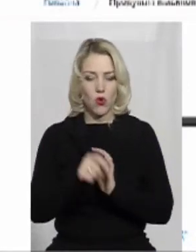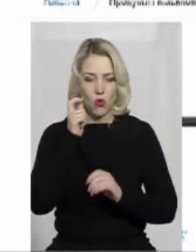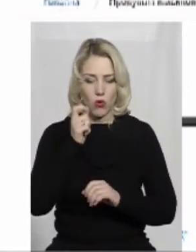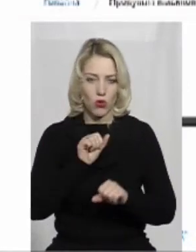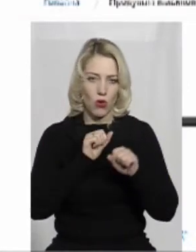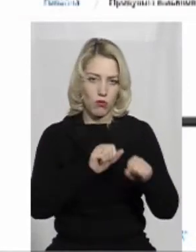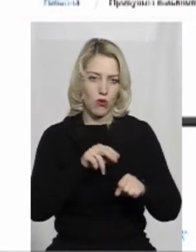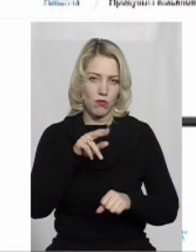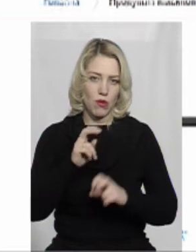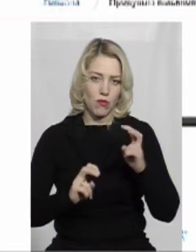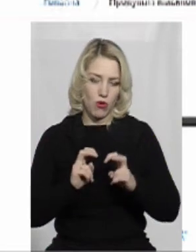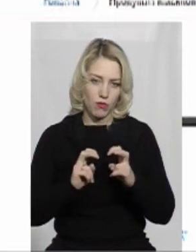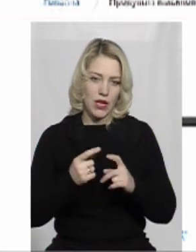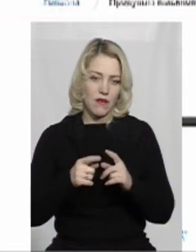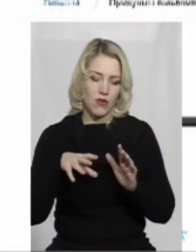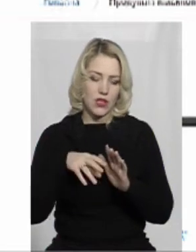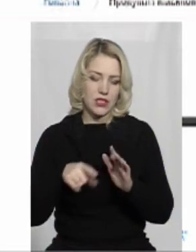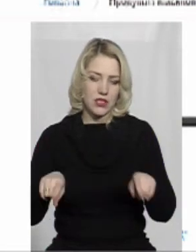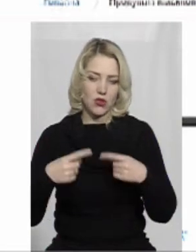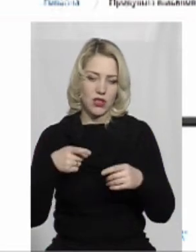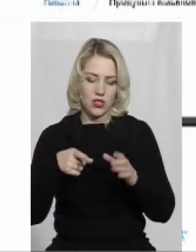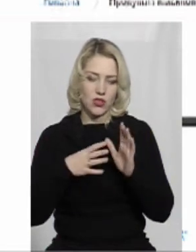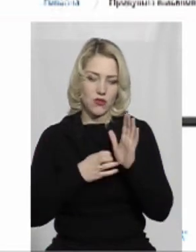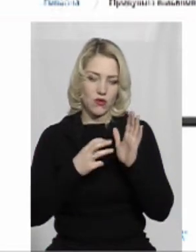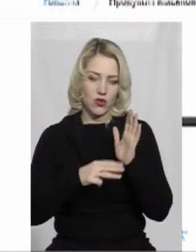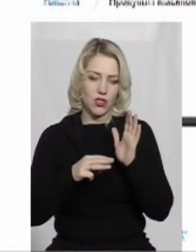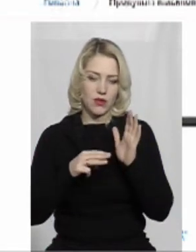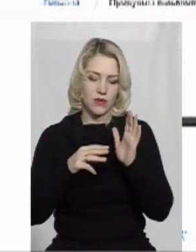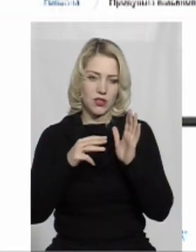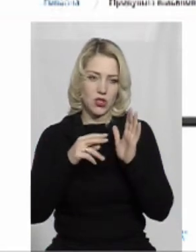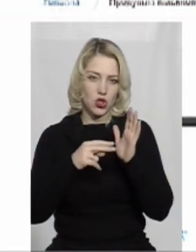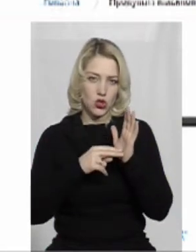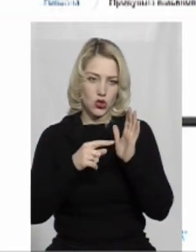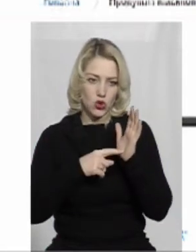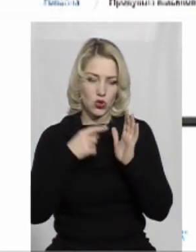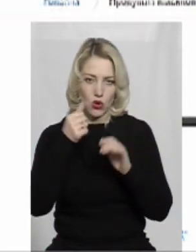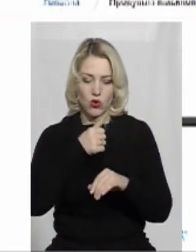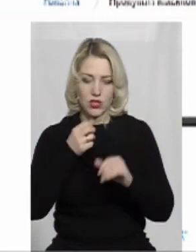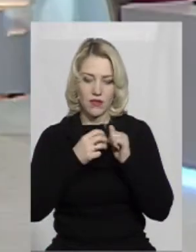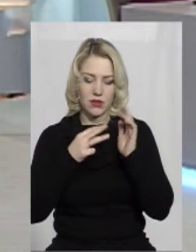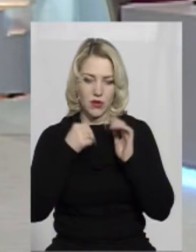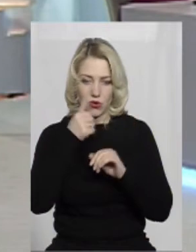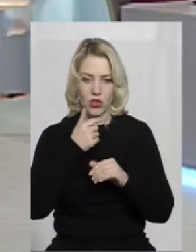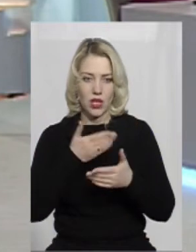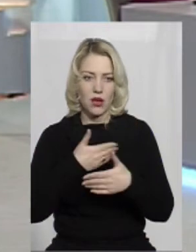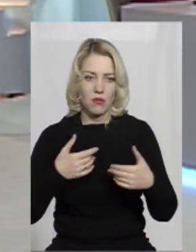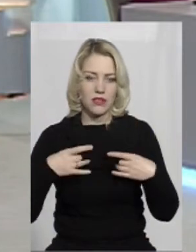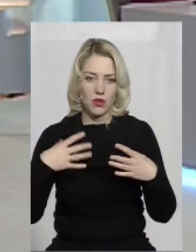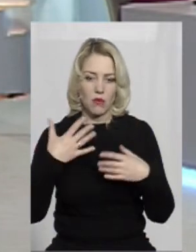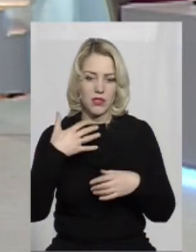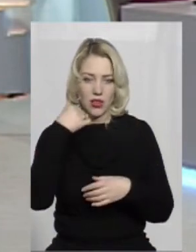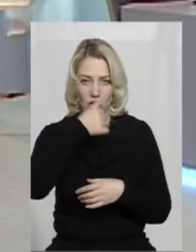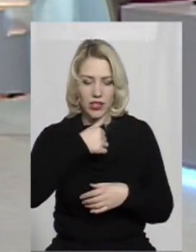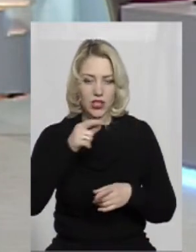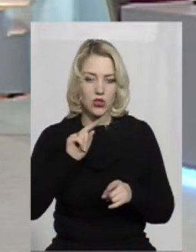«Укроборонпром», засновано в 1968 році, і в 2018 році ми статкували своє 50-ліття.